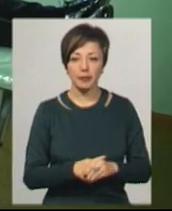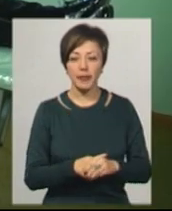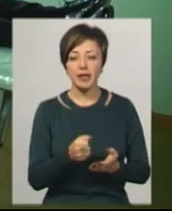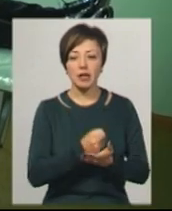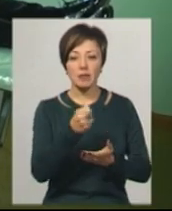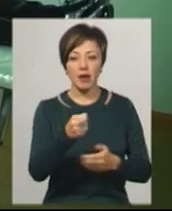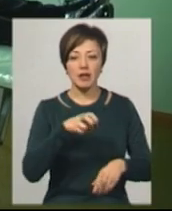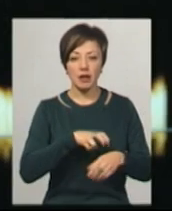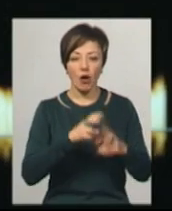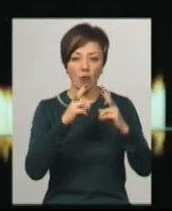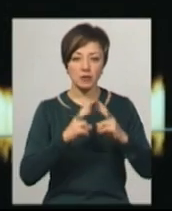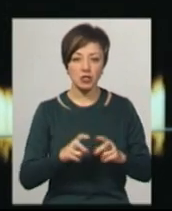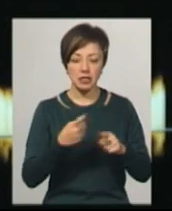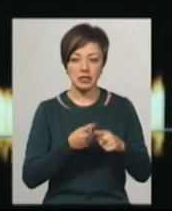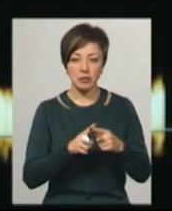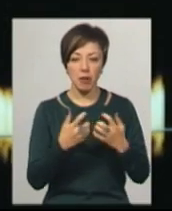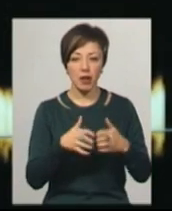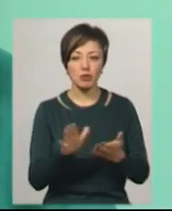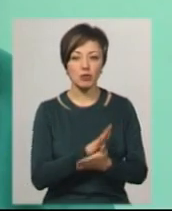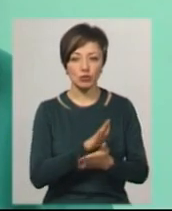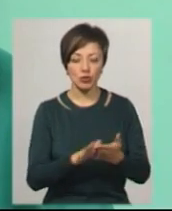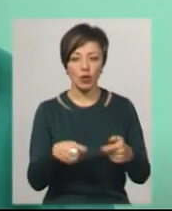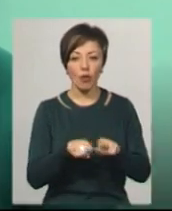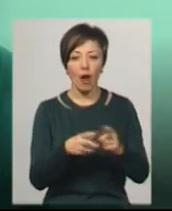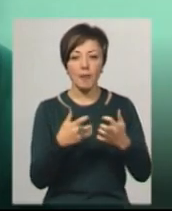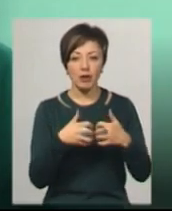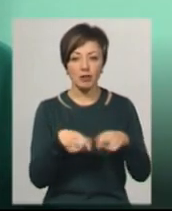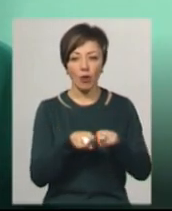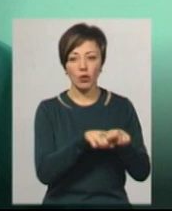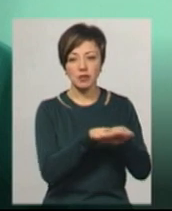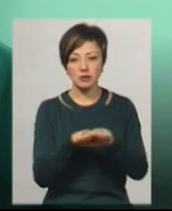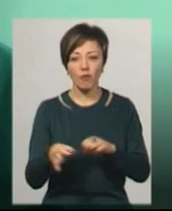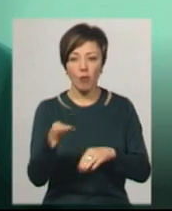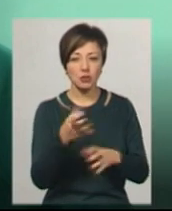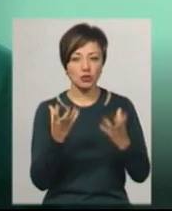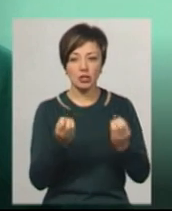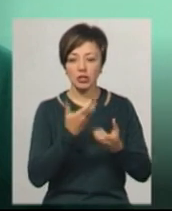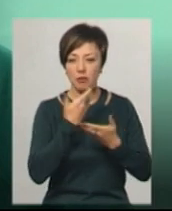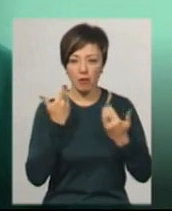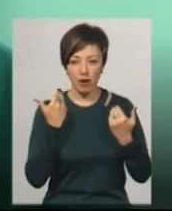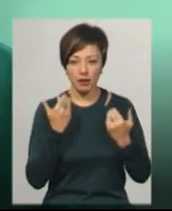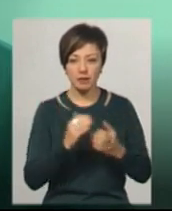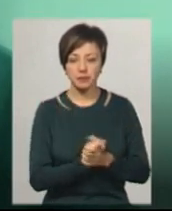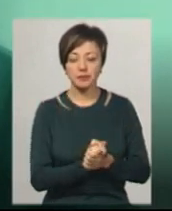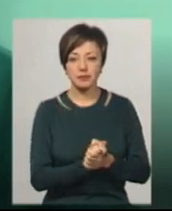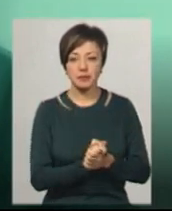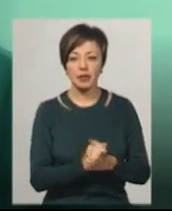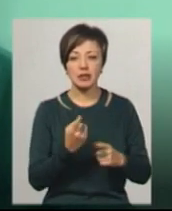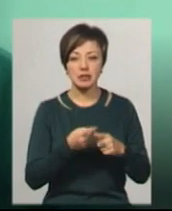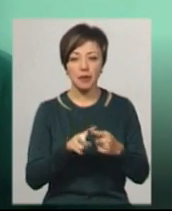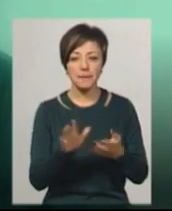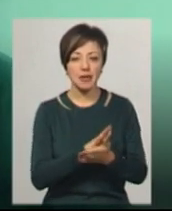направленням лікаря, обстеження цим апаратом безкоштовне. Такого апарата, такого класу в області ще немає в акушерстві. Це